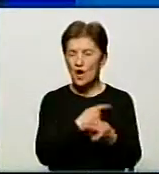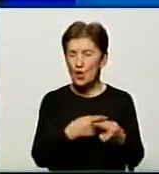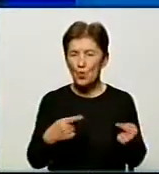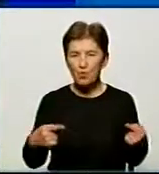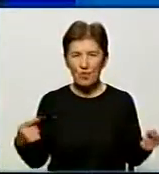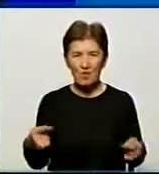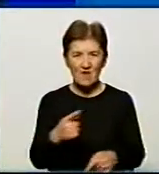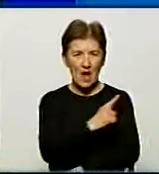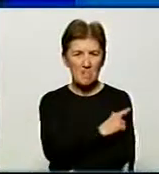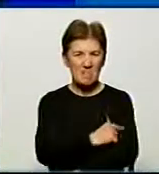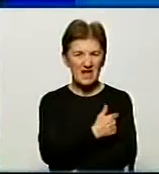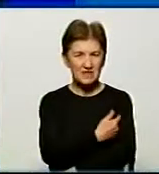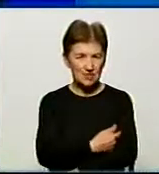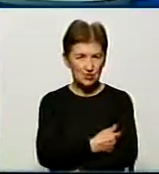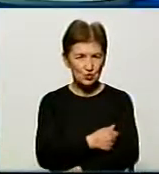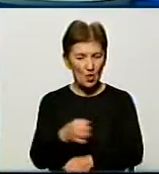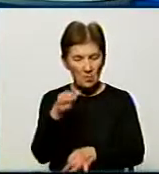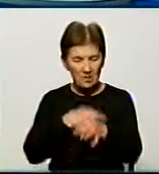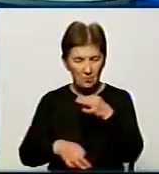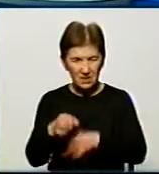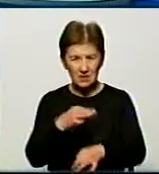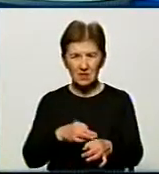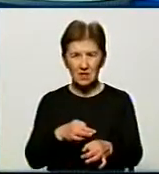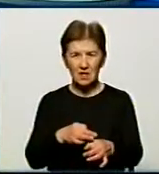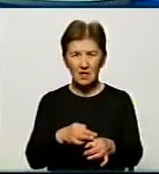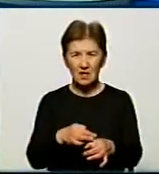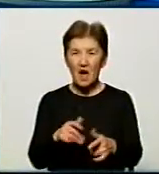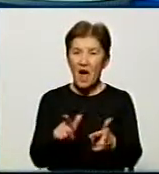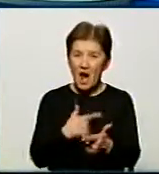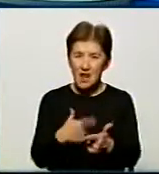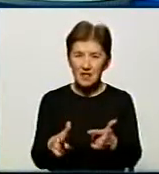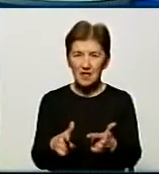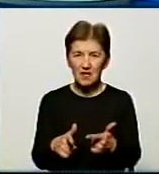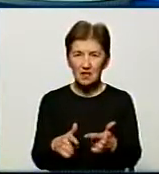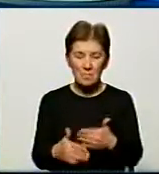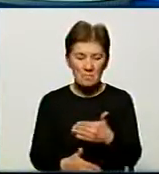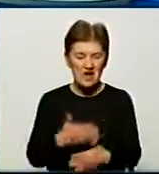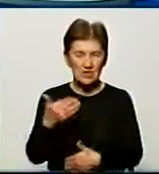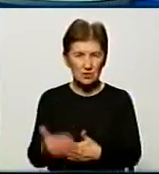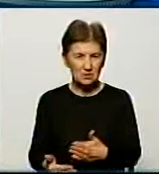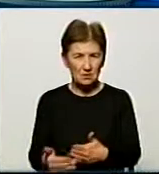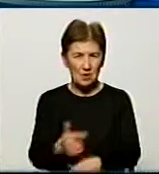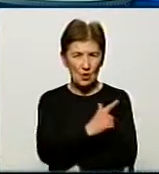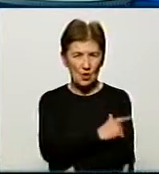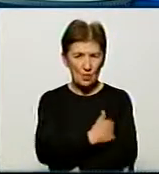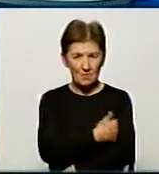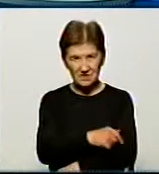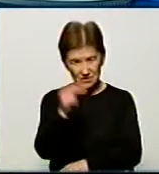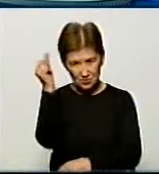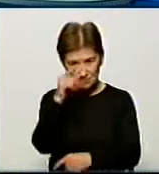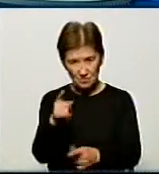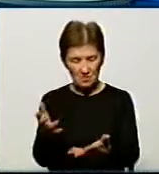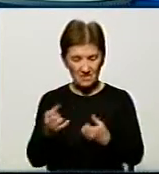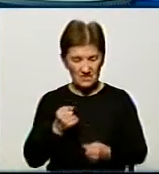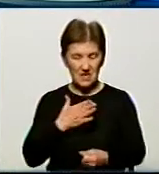медичного препарату, любого медичного засобу і таких інших. Але, переступаючи порог медичного вузу, ми брали на